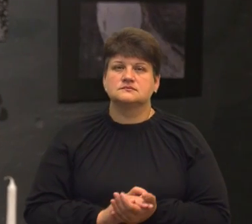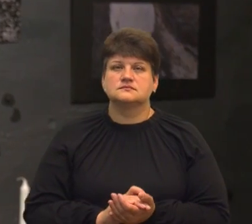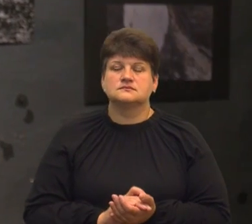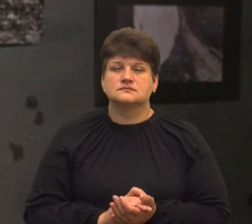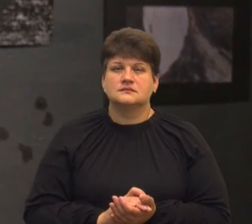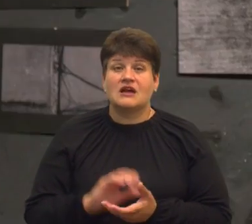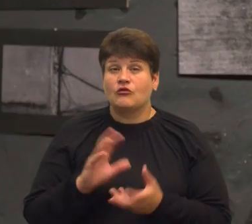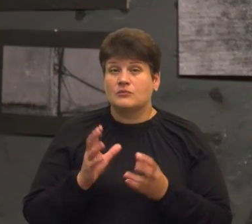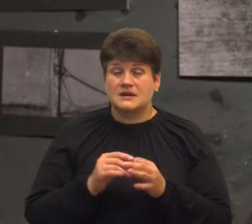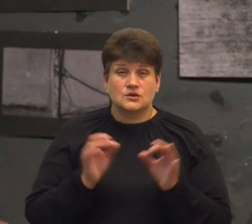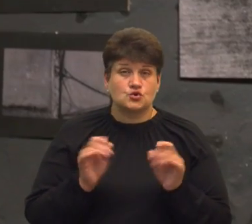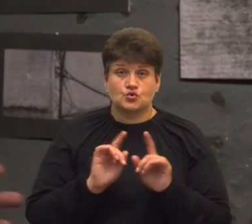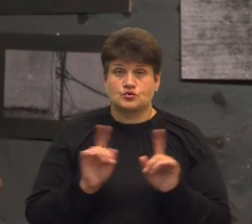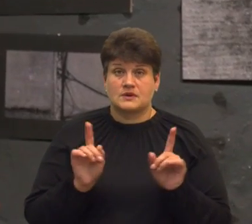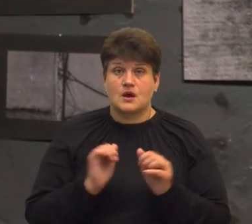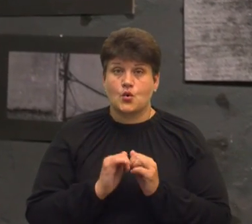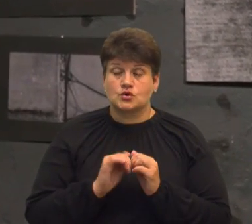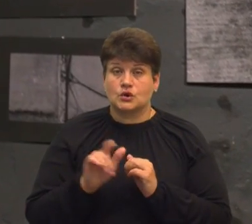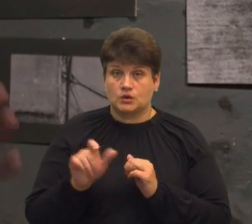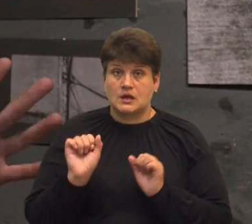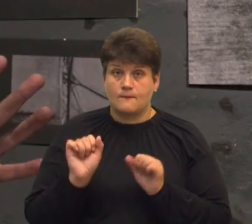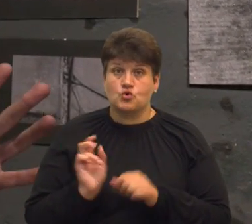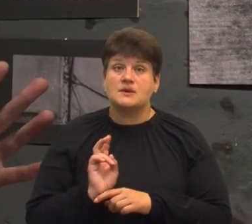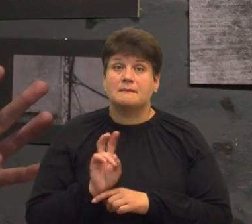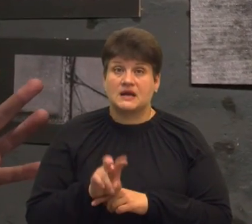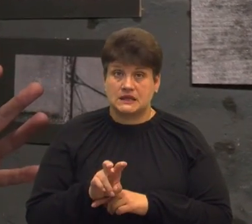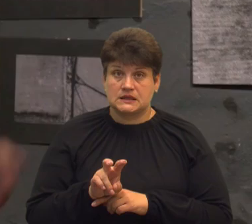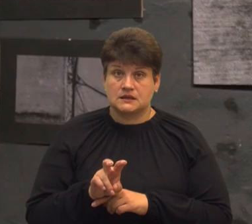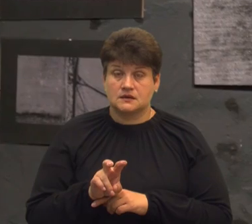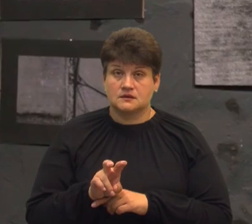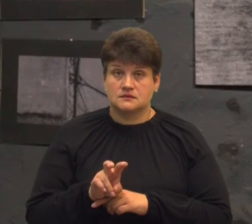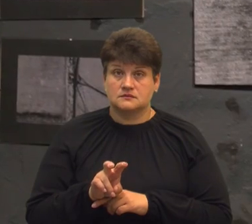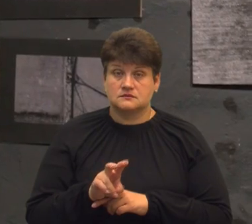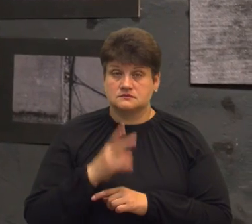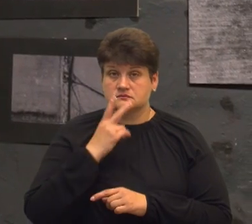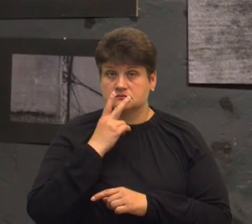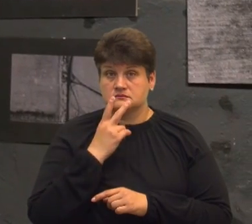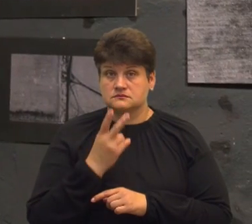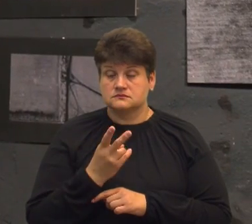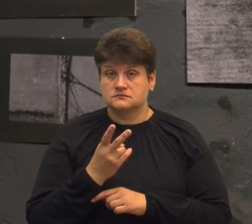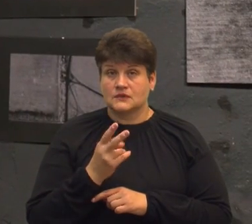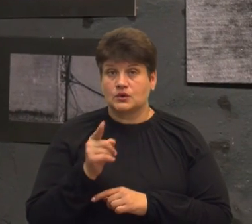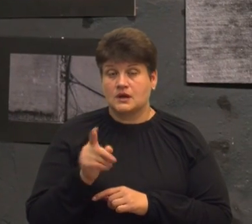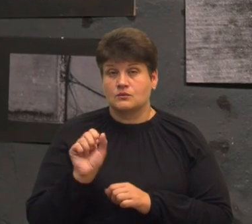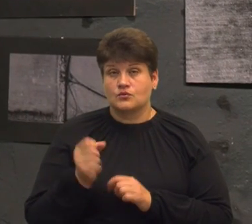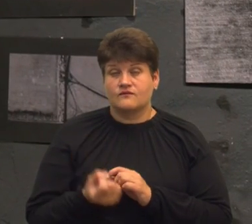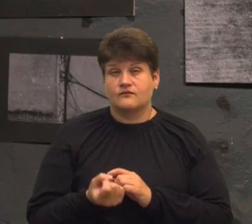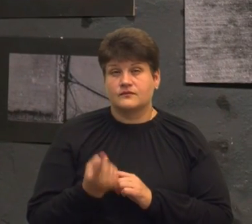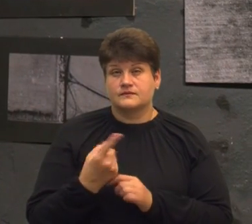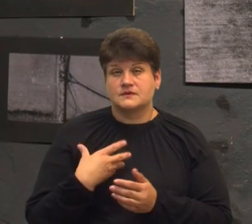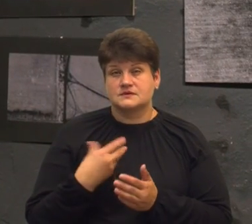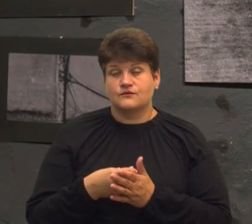В принципі, нічого особливого. Кожна людина може прийти, повтикати, і от в неї можуть виникти якісь свої